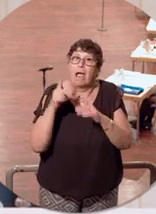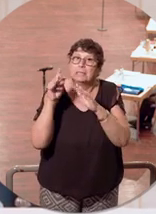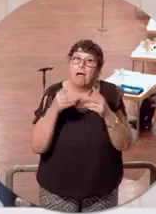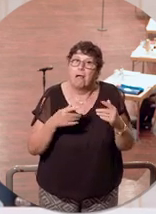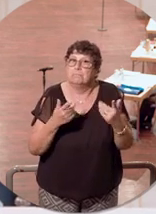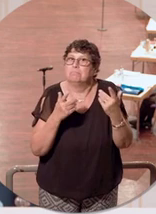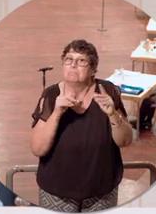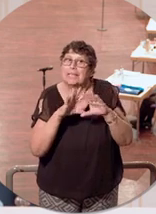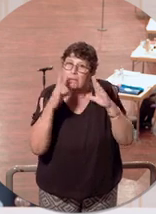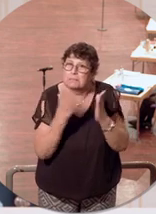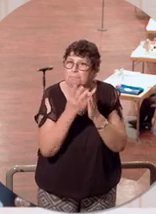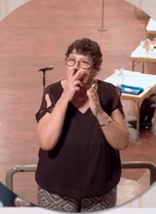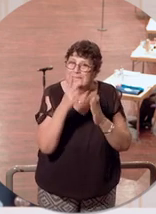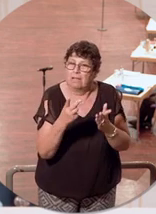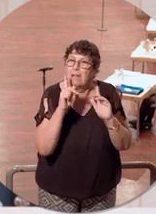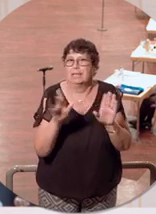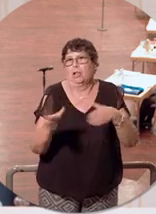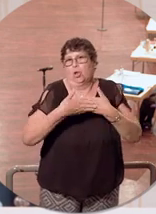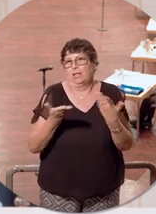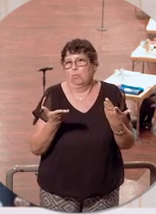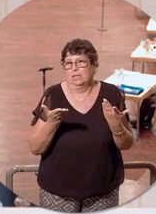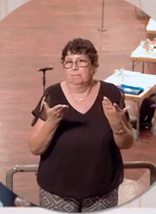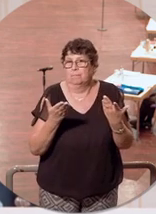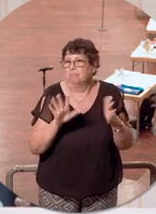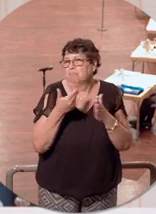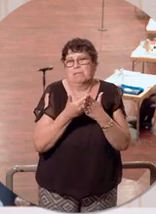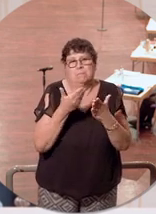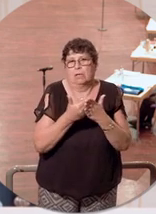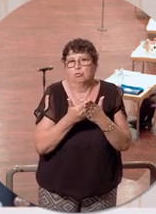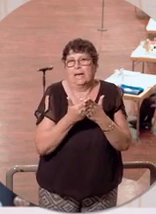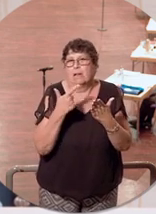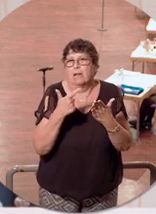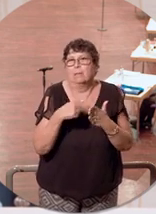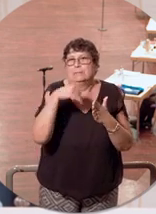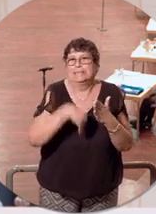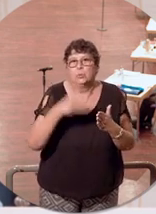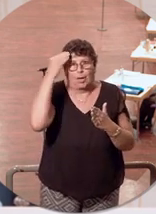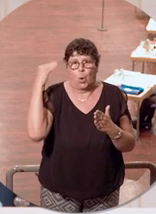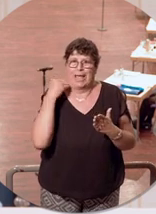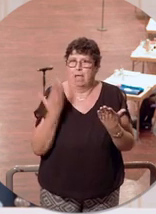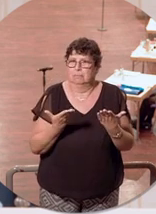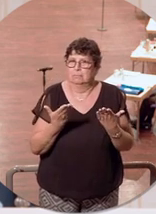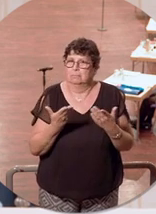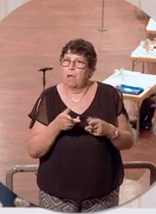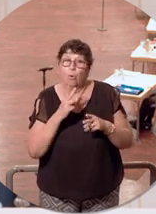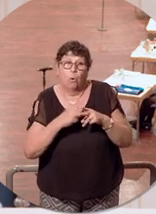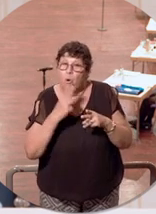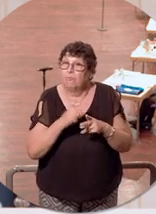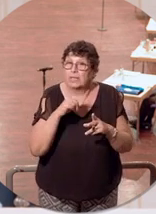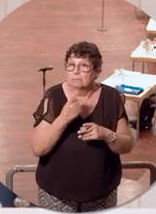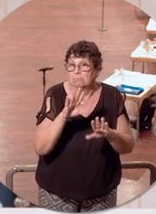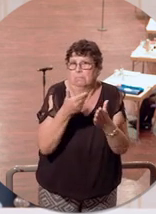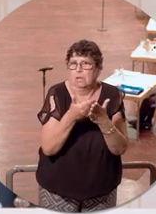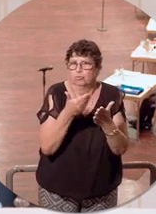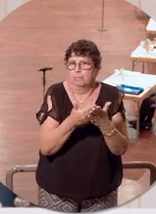erwartet werden kann. Ich will auch mal das Beispiel Südkorea nennen. Ist ja auch öfters genannt worden als ein